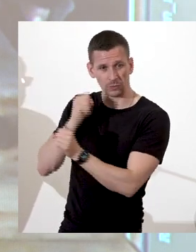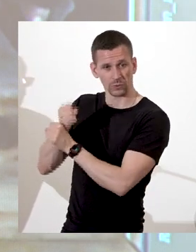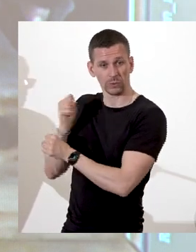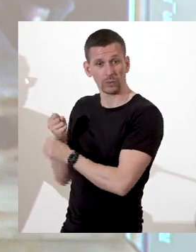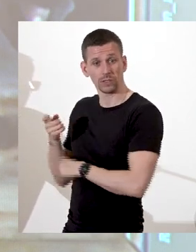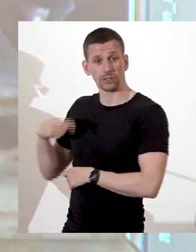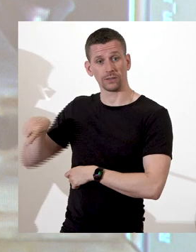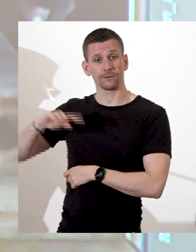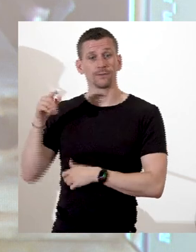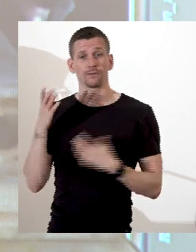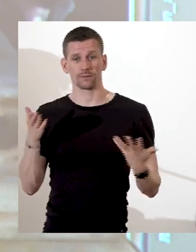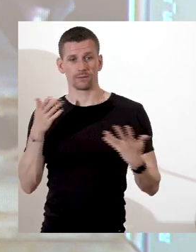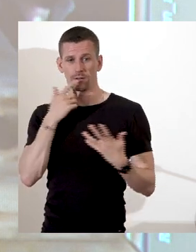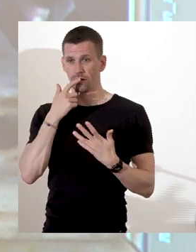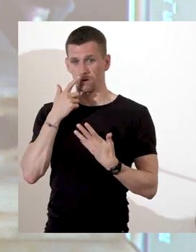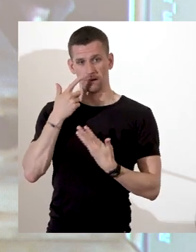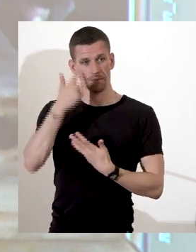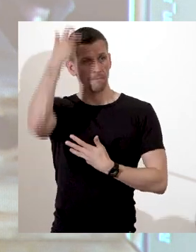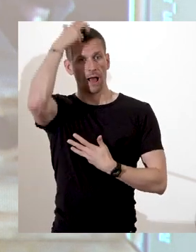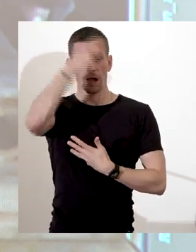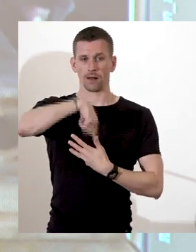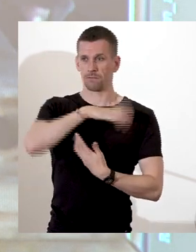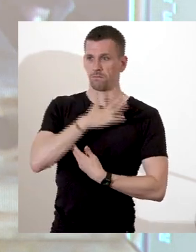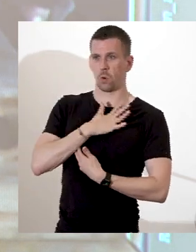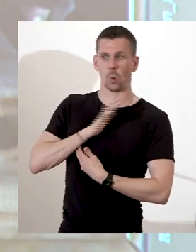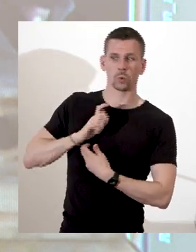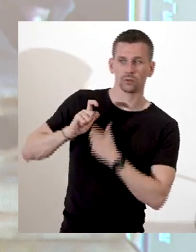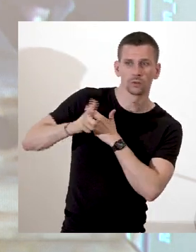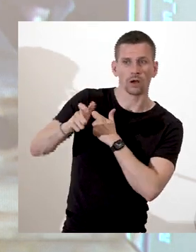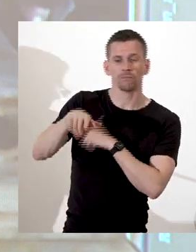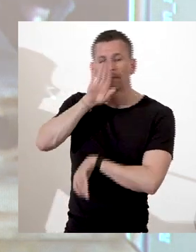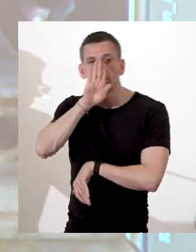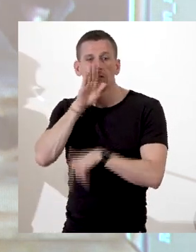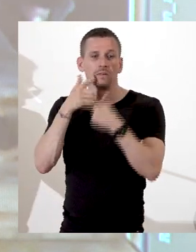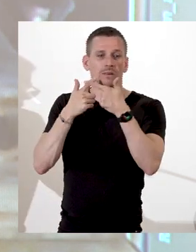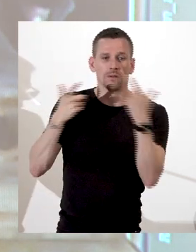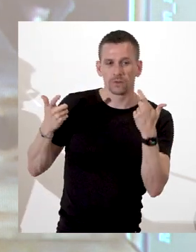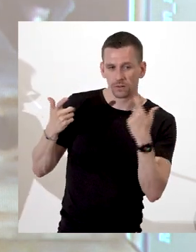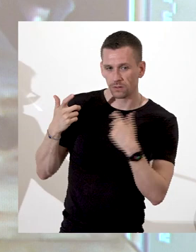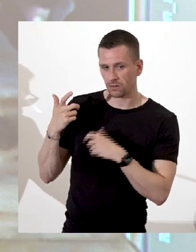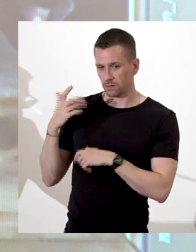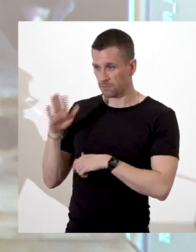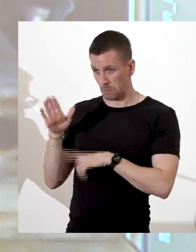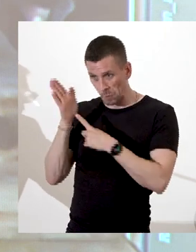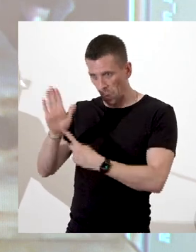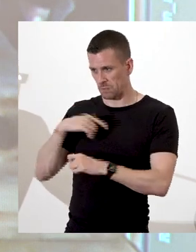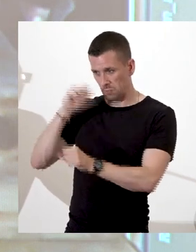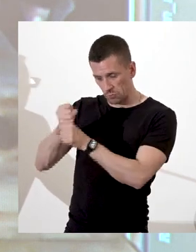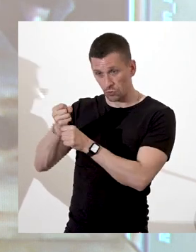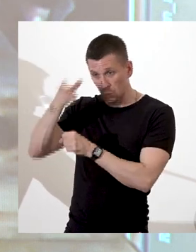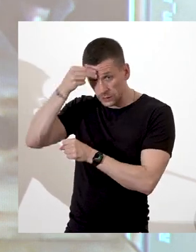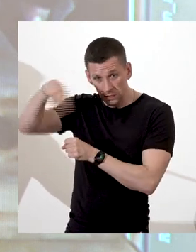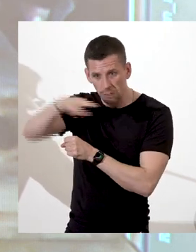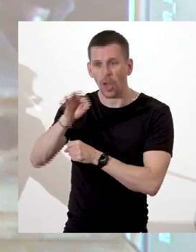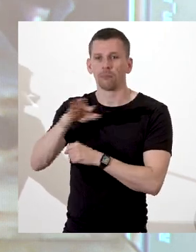par les équipages et de la volonté de maintenir les autres captifs sous sa domination. Cette toile